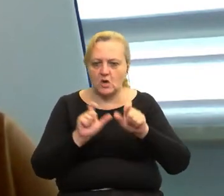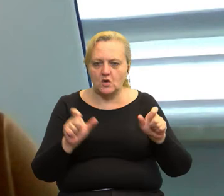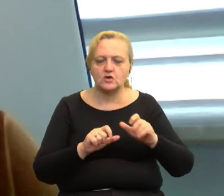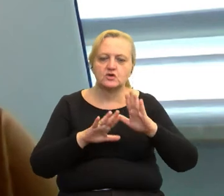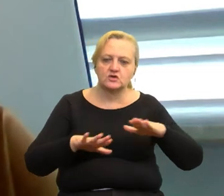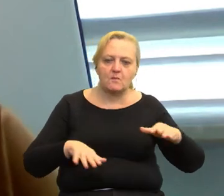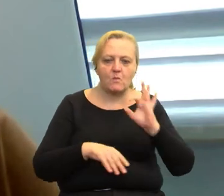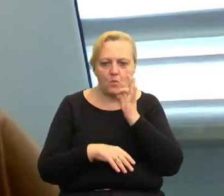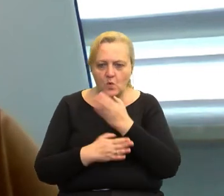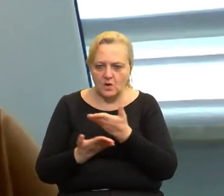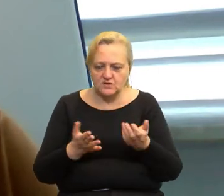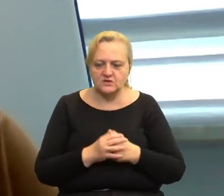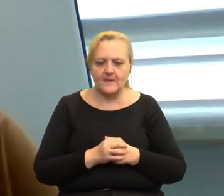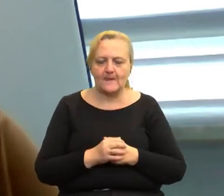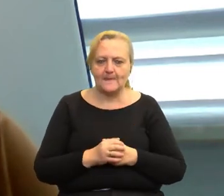młodzież.